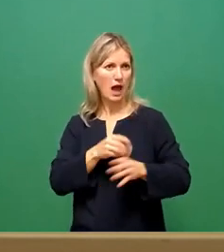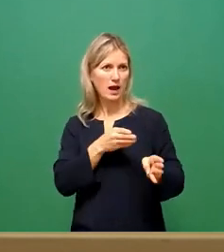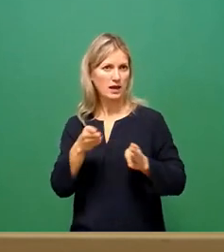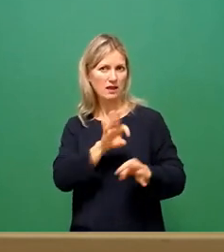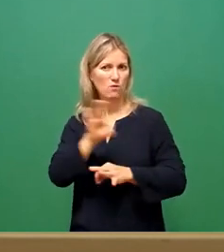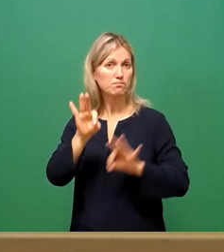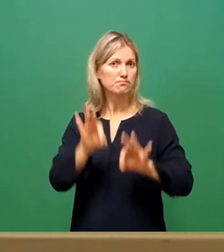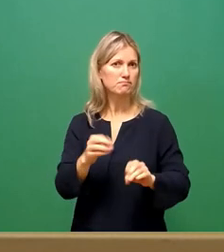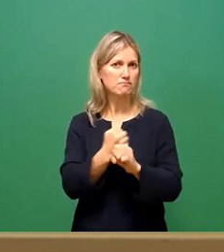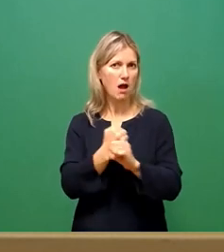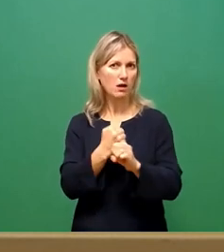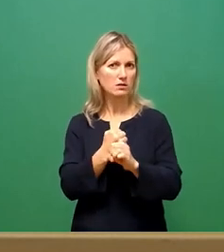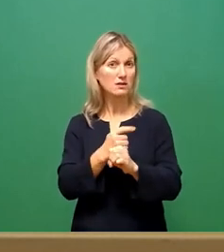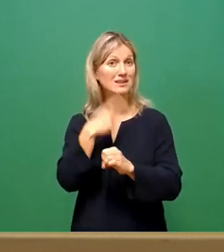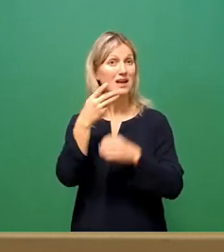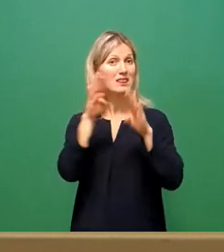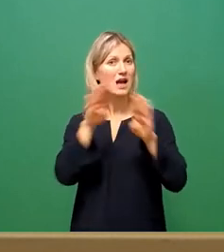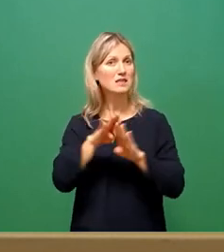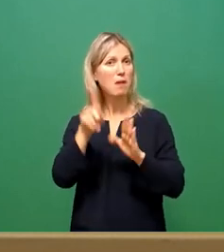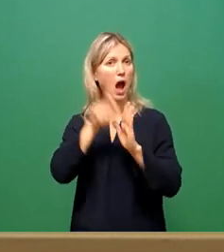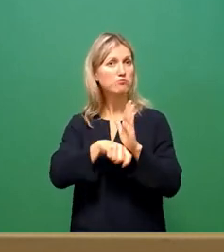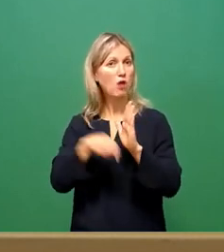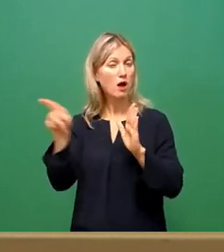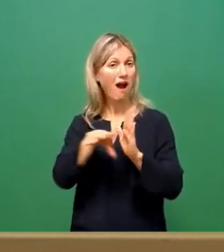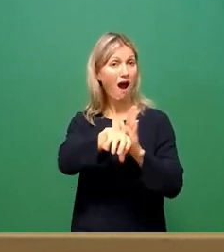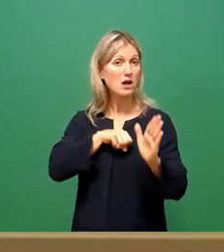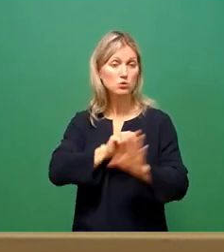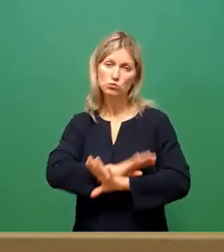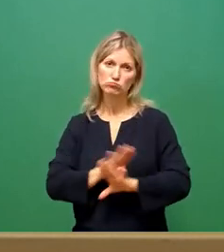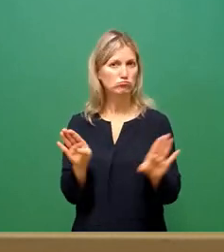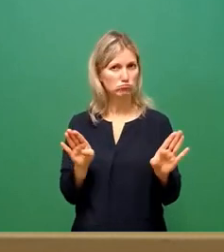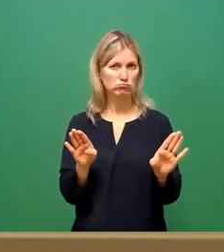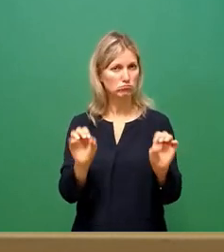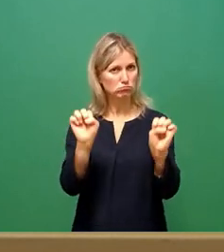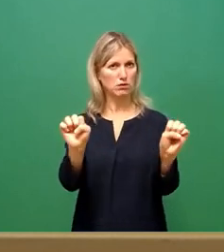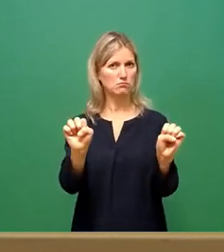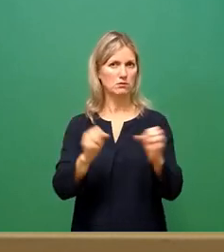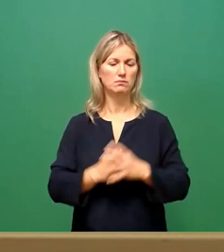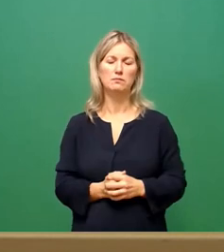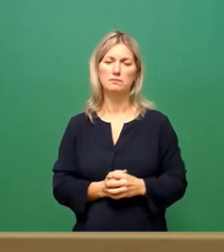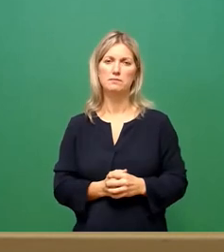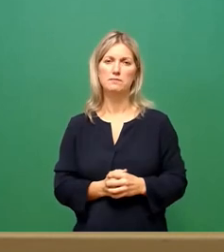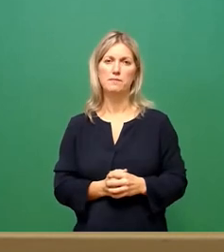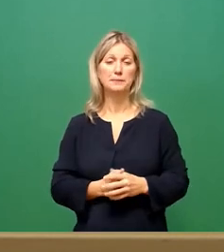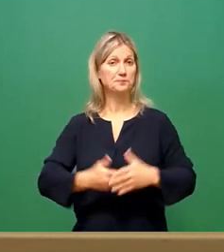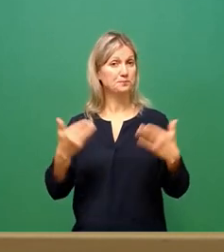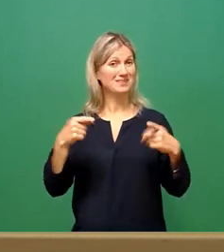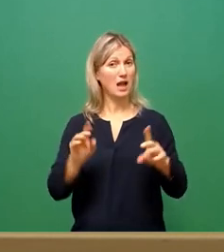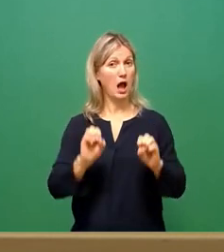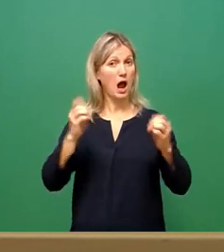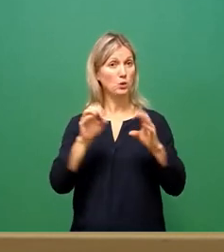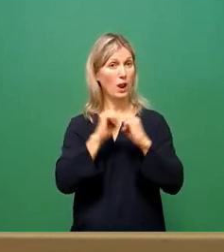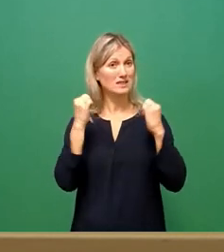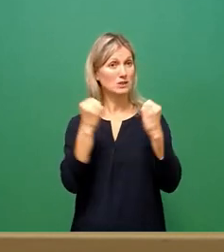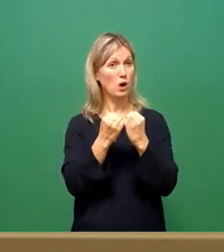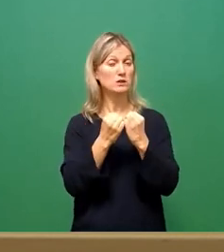werden nicht eingezogen. Verehrte Stadträtinnen und Stadträte, um die aktuelle Situation zu meistern und auch